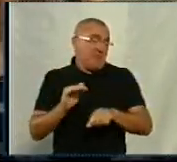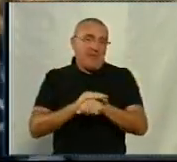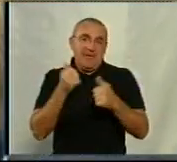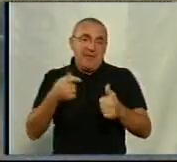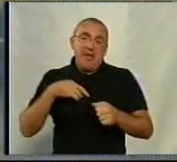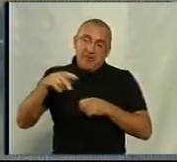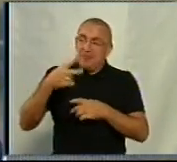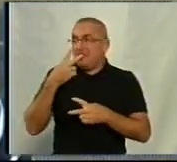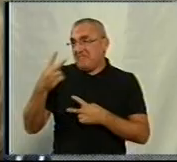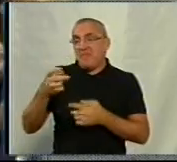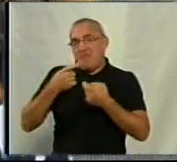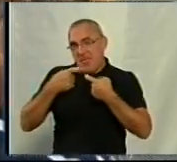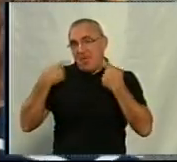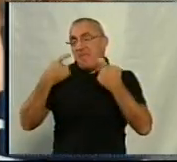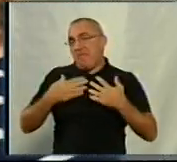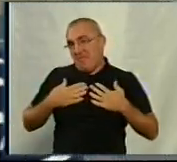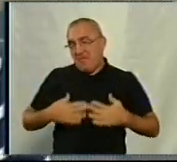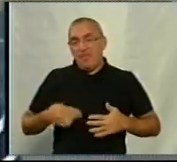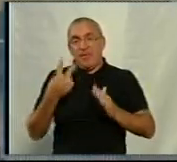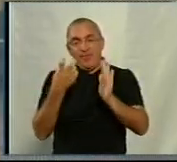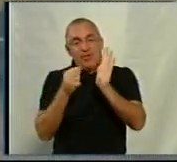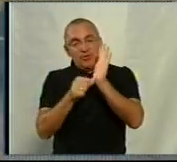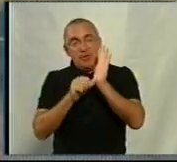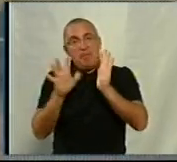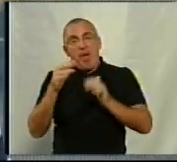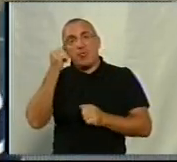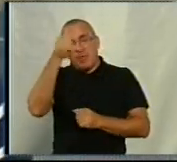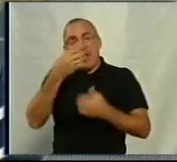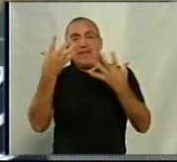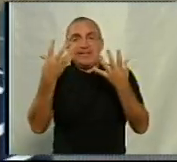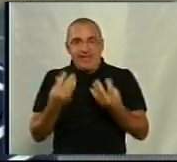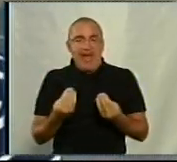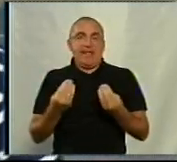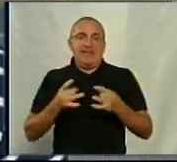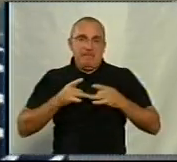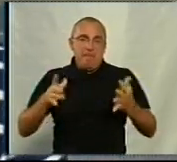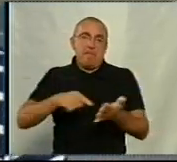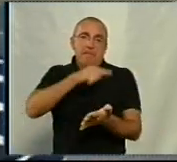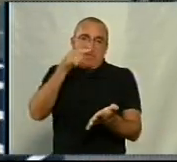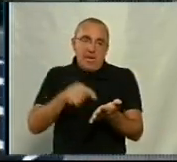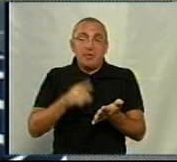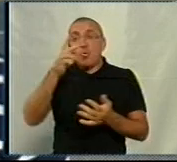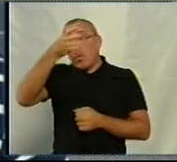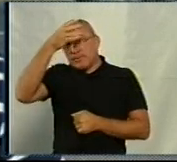йду, завжди посміхаюся. Мені подобається, що 265 років, що це День міста. І хто забув, то їм нагадають.